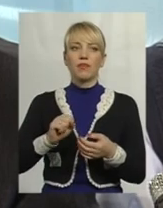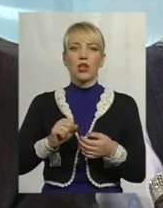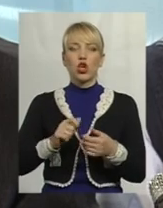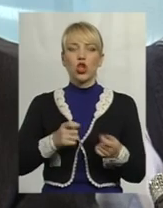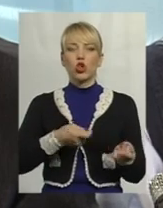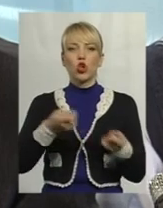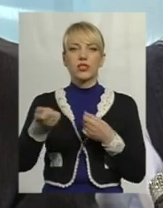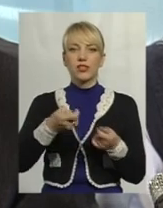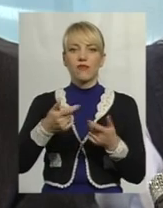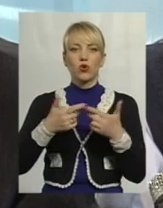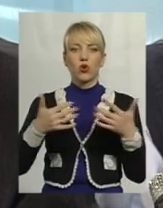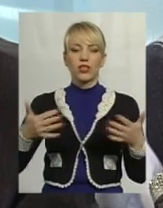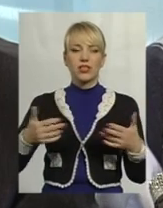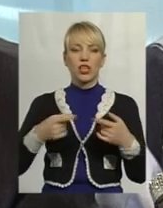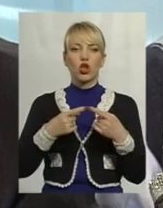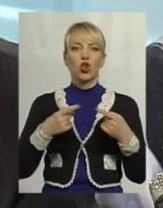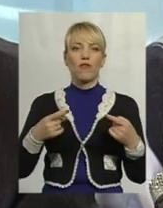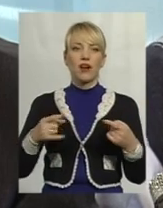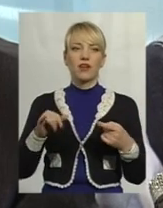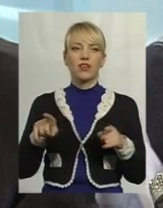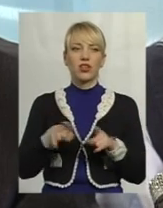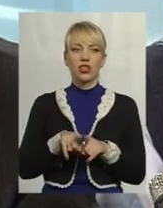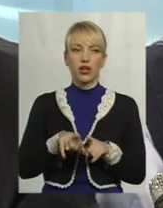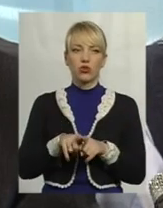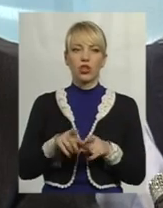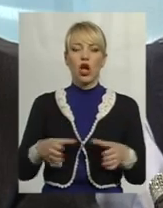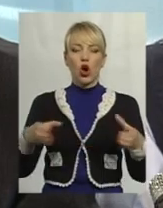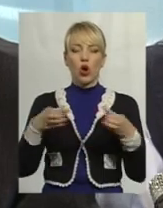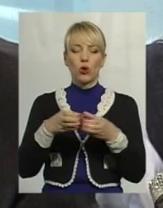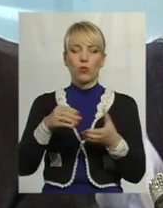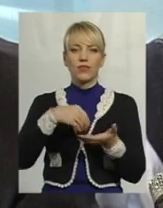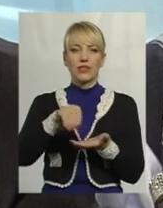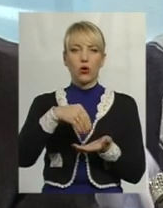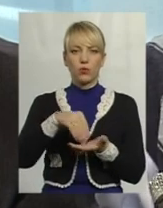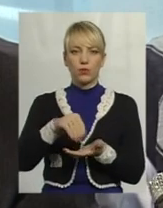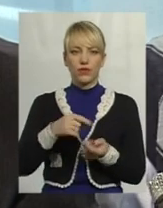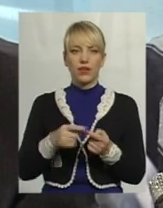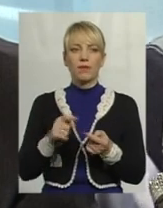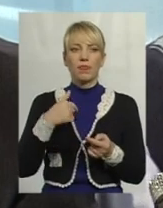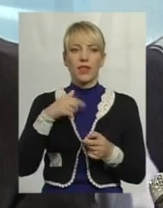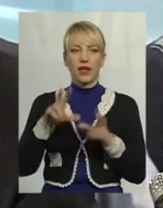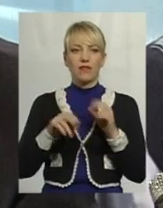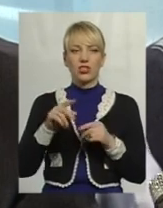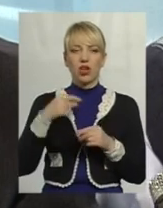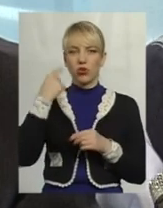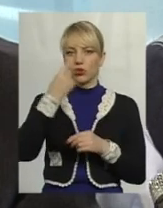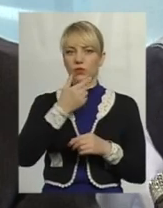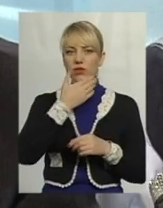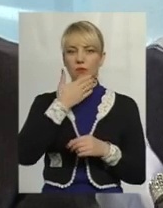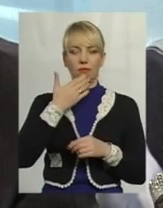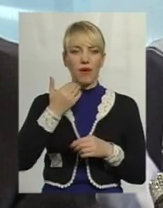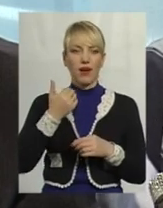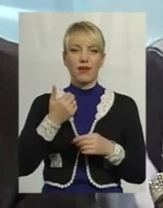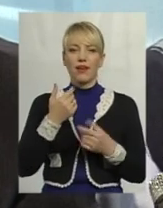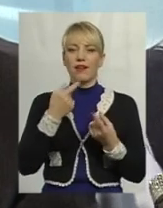товарів і потім також групові закупівлі цих товарів зробити. Тобто, я вважаю особисто, що немає принципово